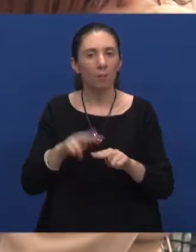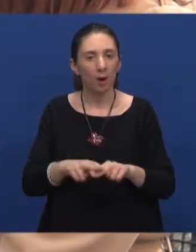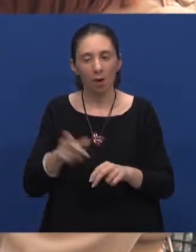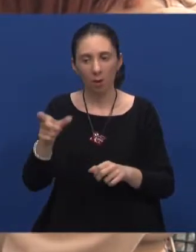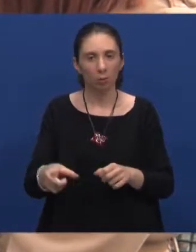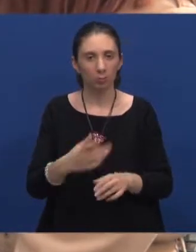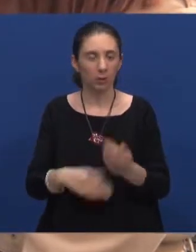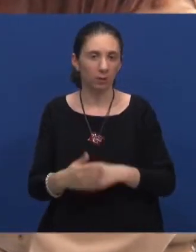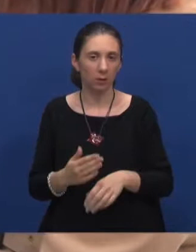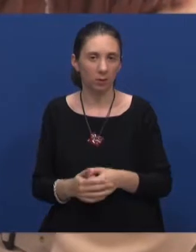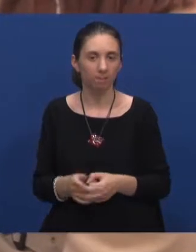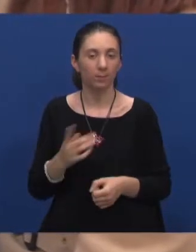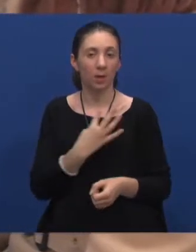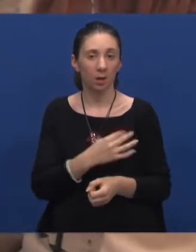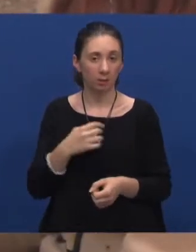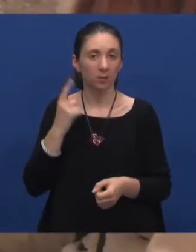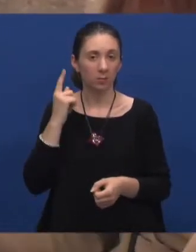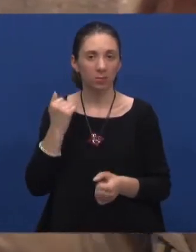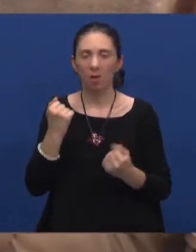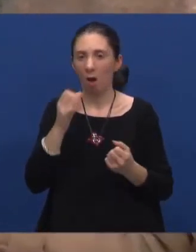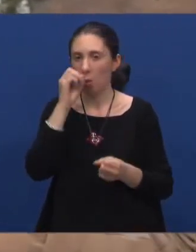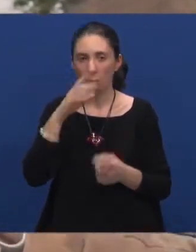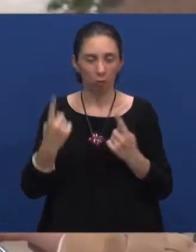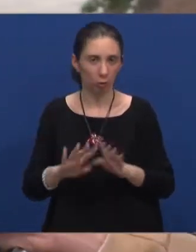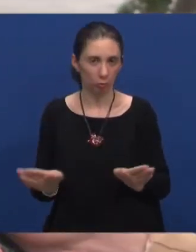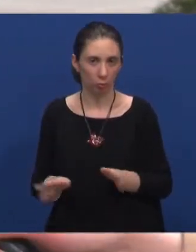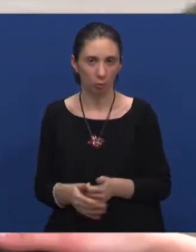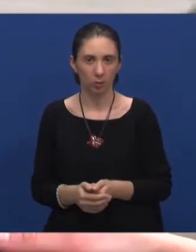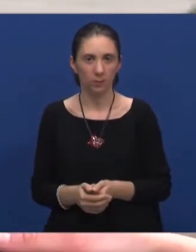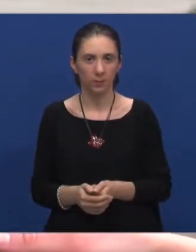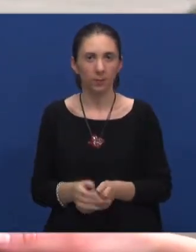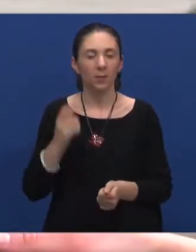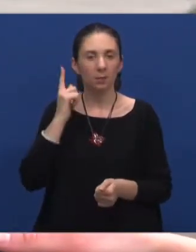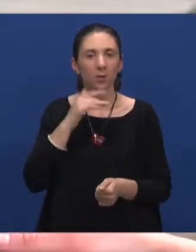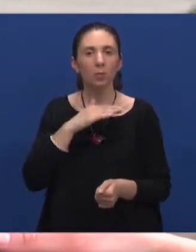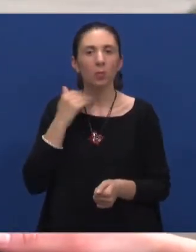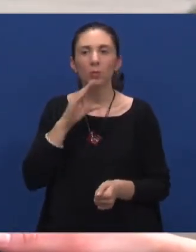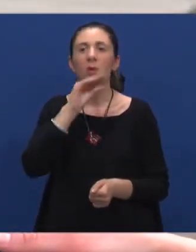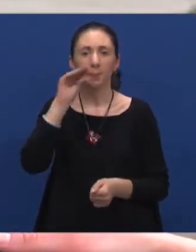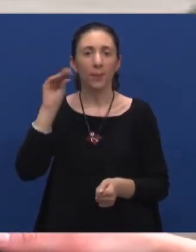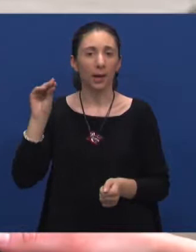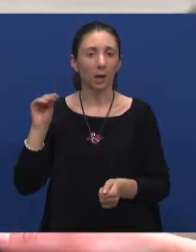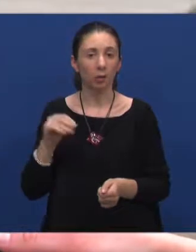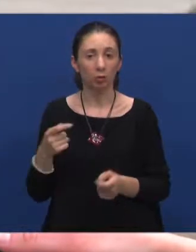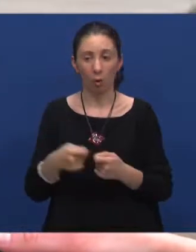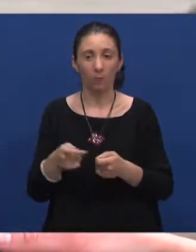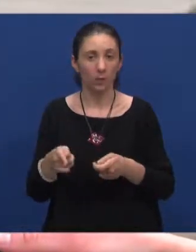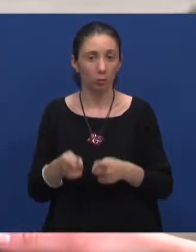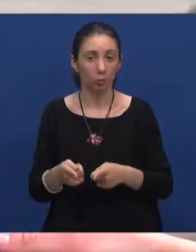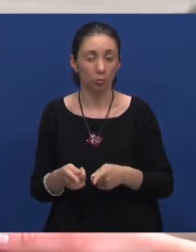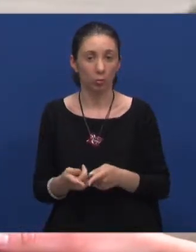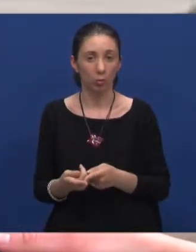invaliditetom? Pa, Hrvatska, smatram da je jako loše stoji, ja mislim da se jako puno priča o tome i da